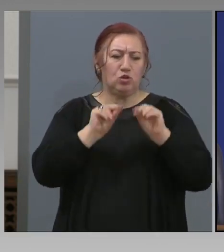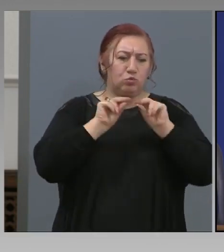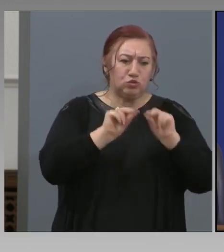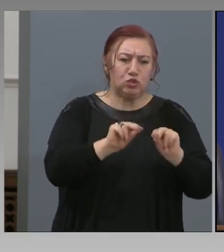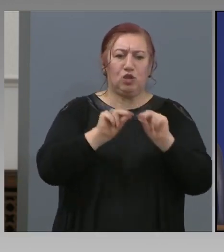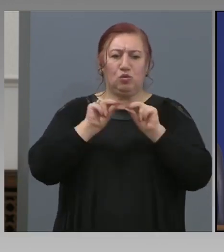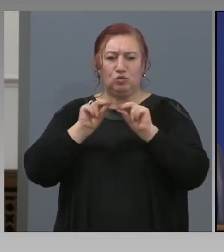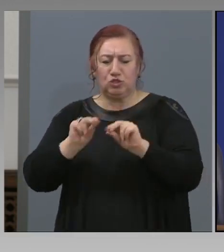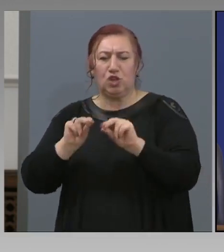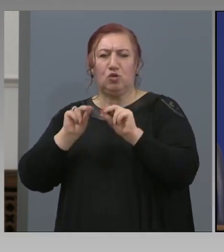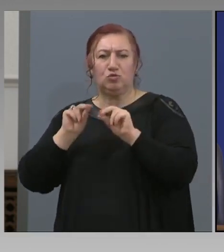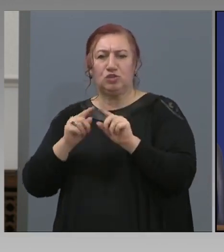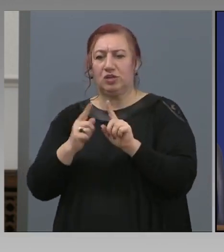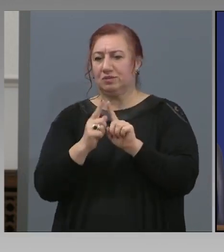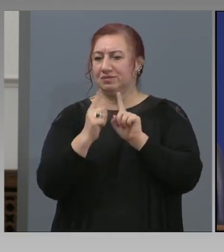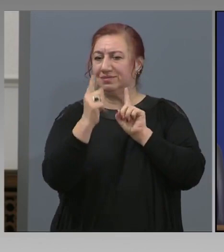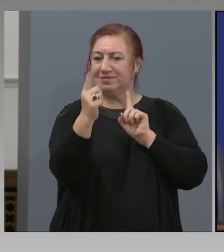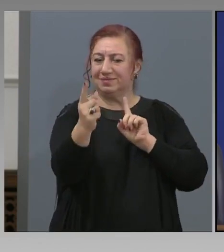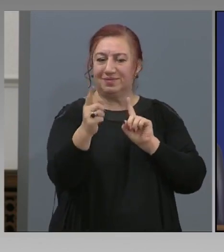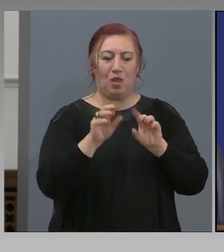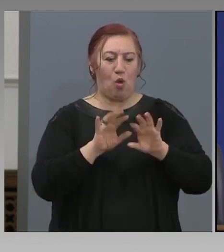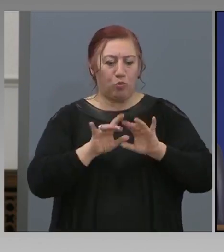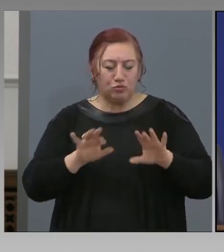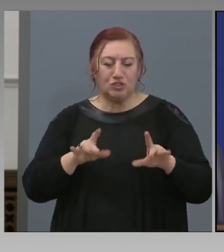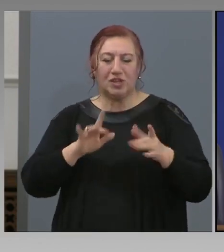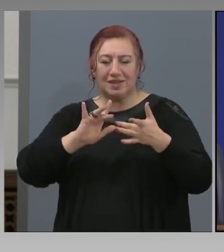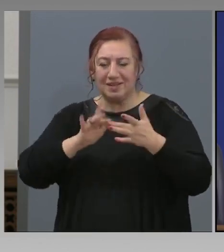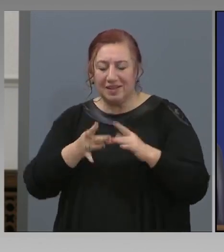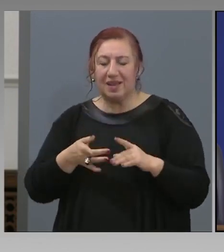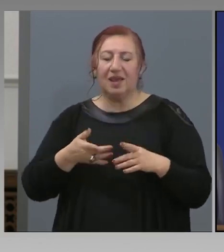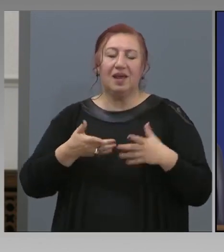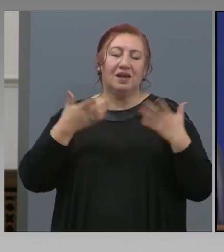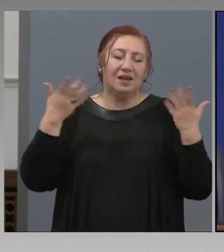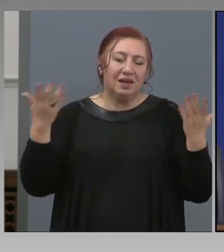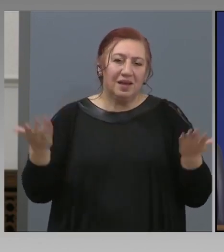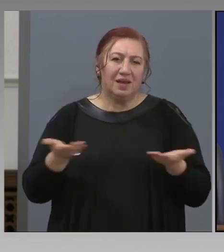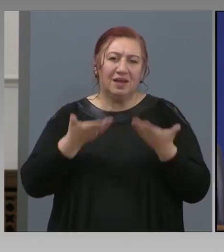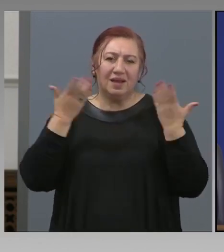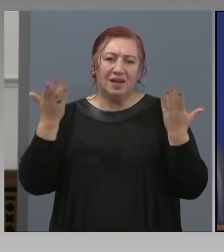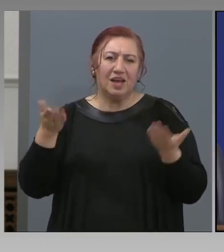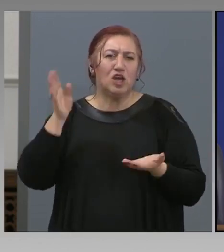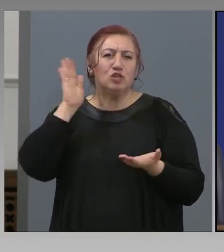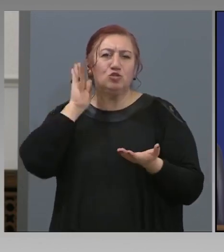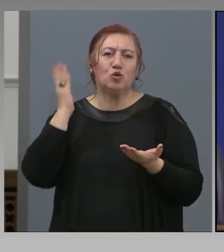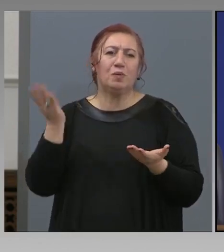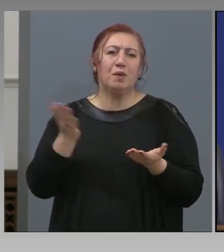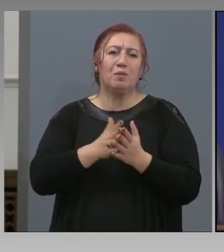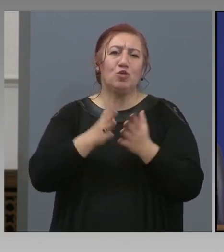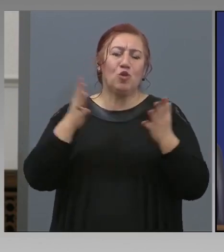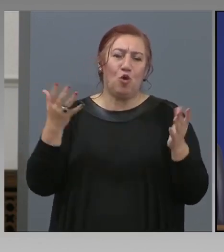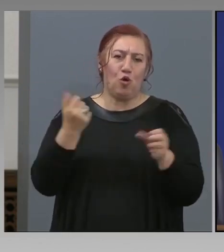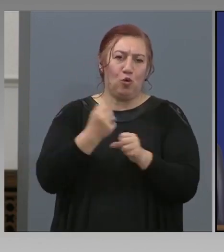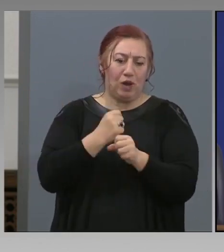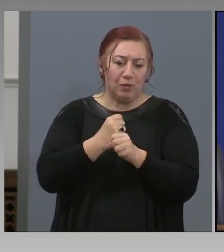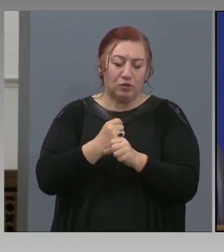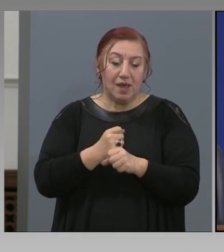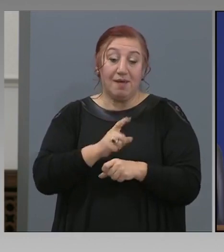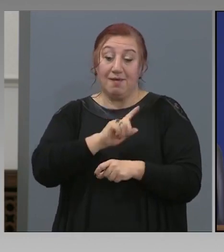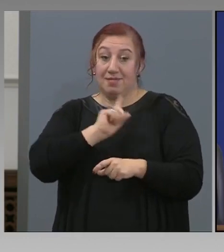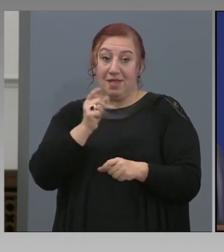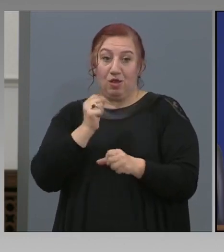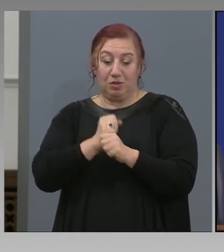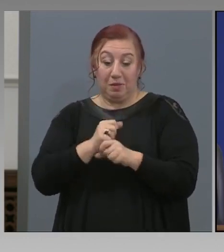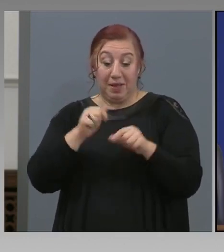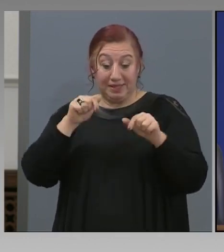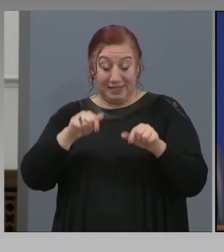Дигитално обучение. И какви ли неща не чухме по тази? И не го направи. Сега до иде